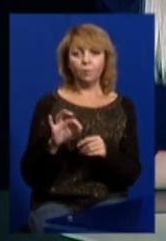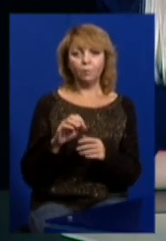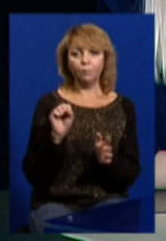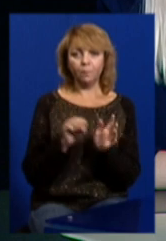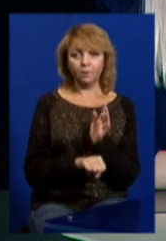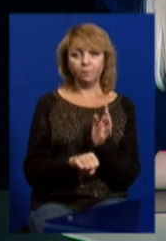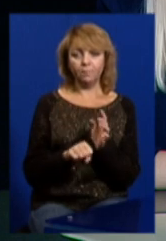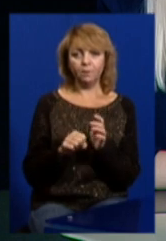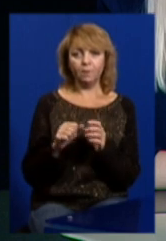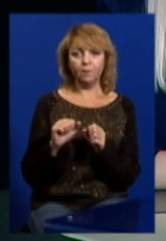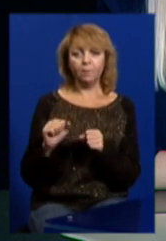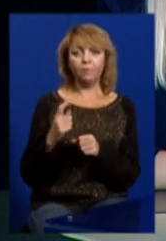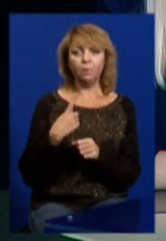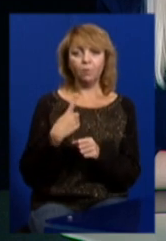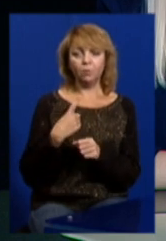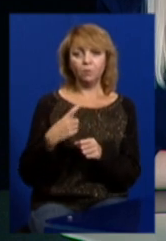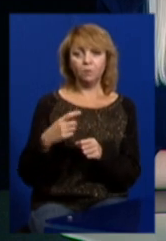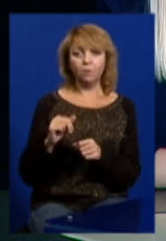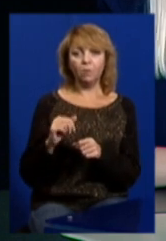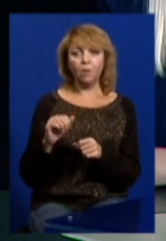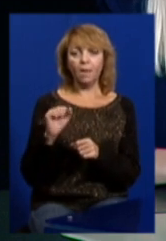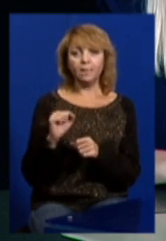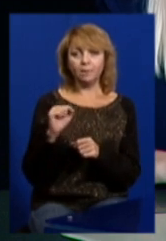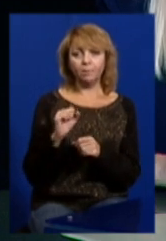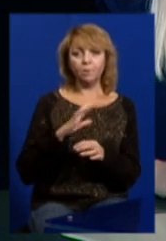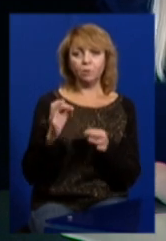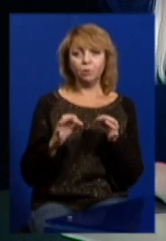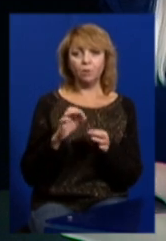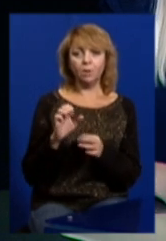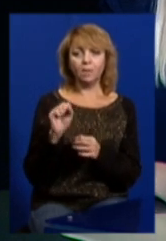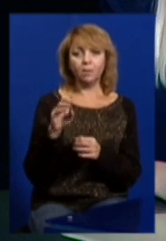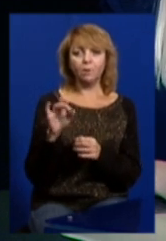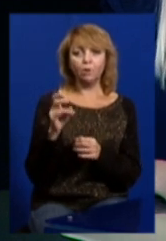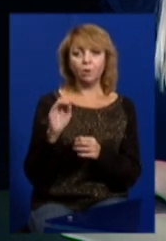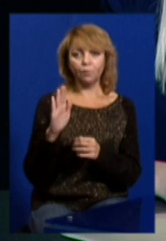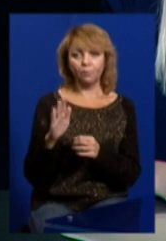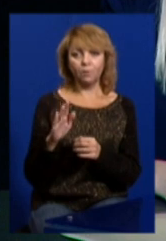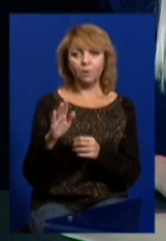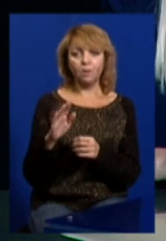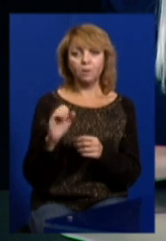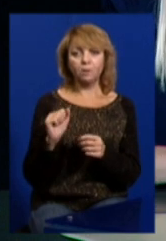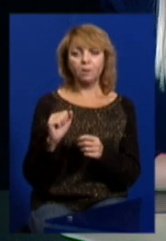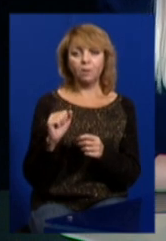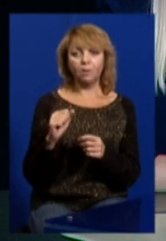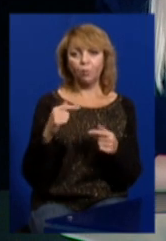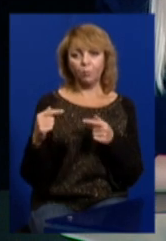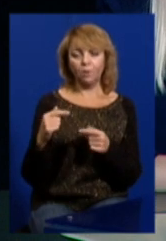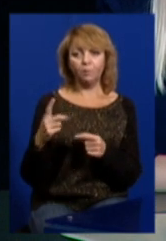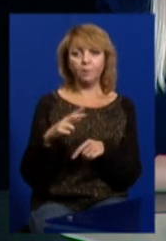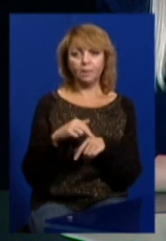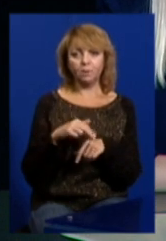вбивство правоохоронця на Олексіївці. Засуджено було Артема Дереглазова, також за опір міліціонеров.